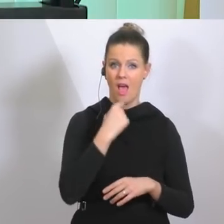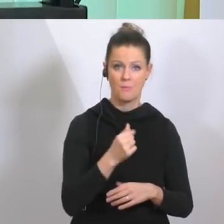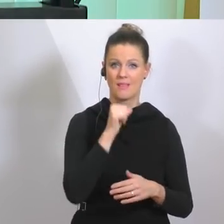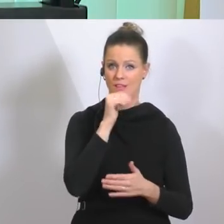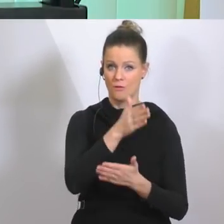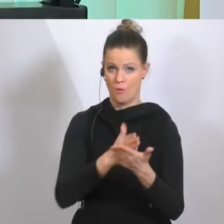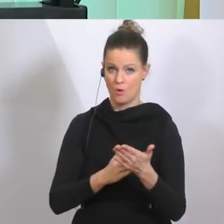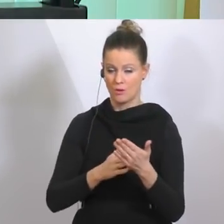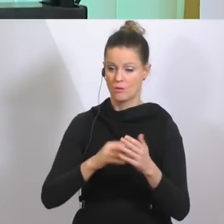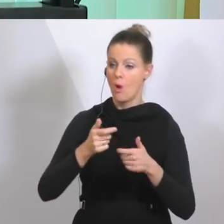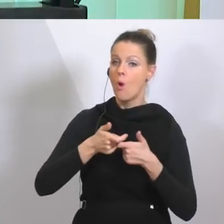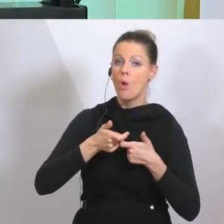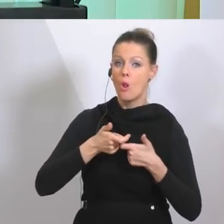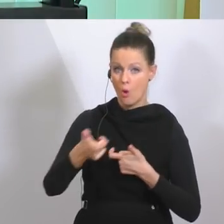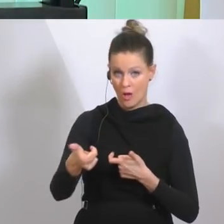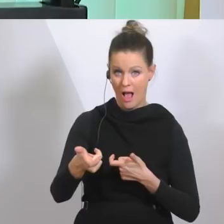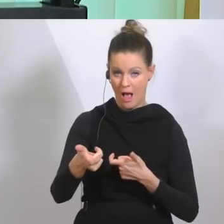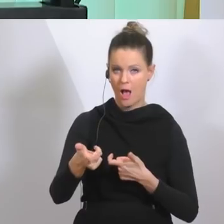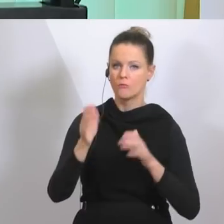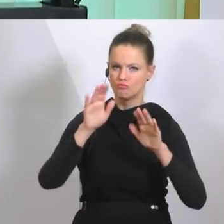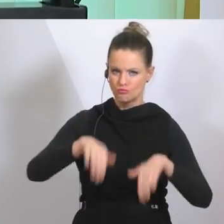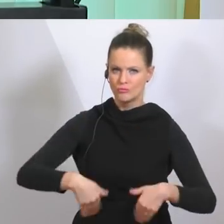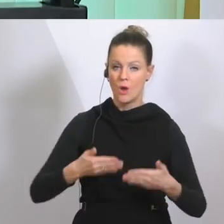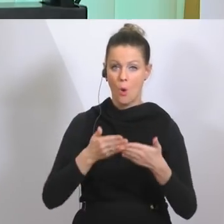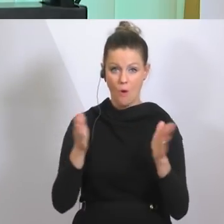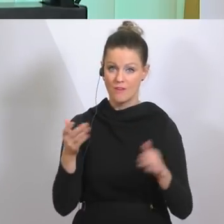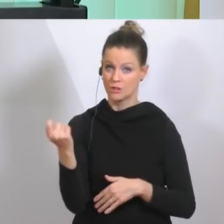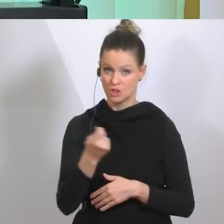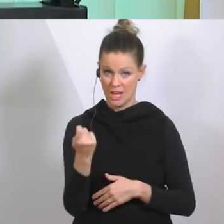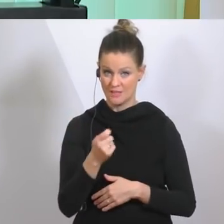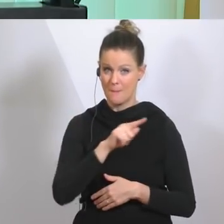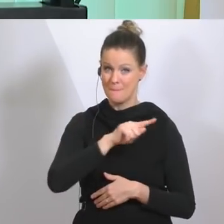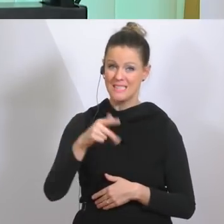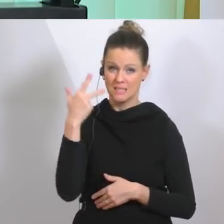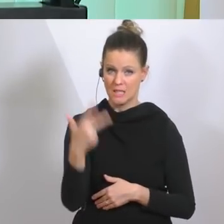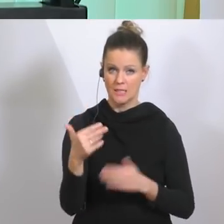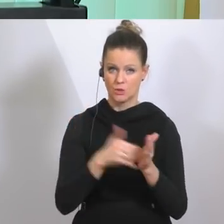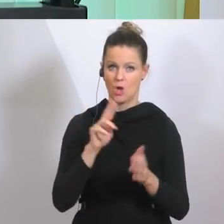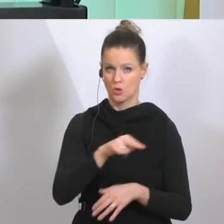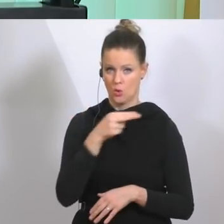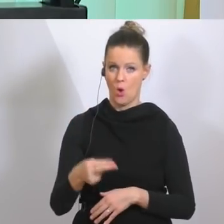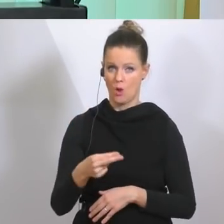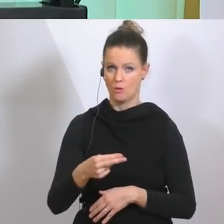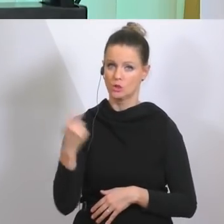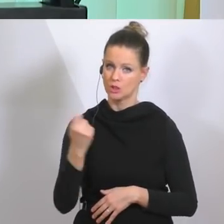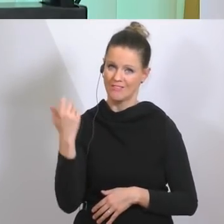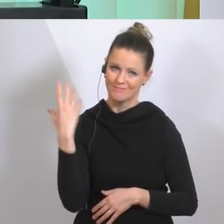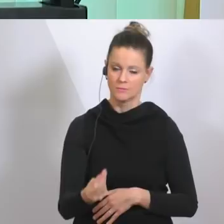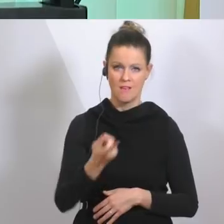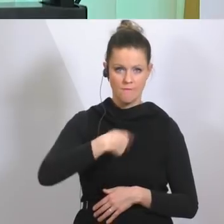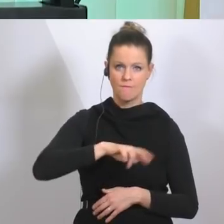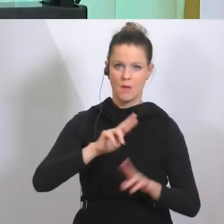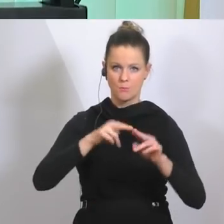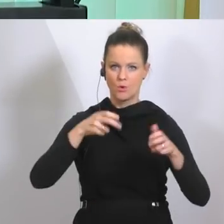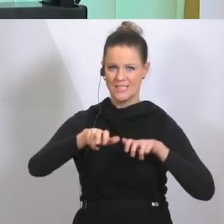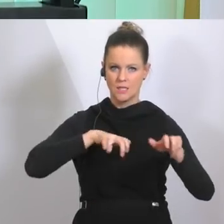Versuchung erliegen, dass sie ihr Lokal öffnen, drohen Strafen bis zu 30.000 Euro. Sie sehen, der Bundesregierung ist es ernst